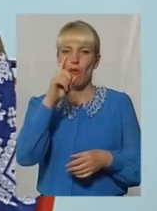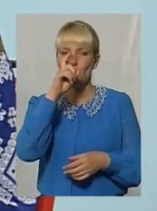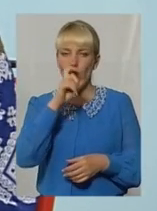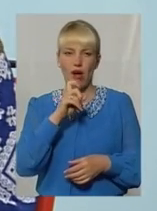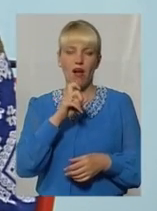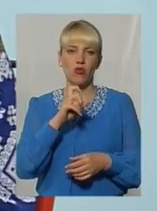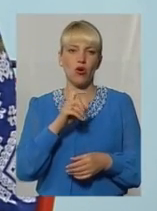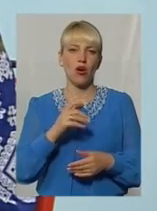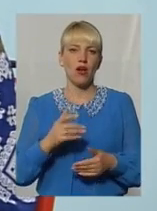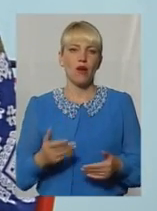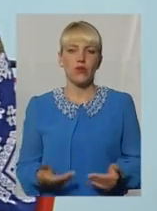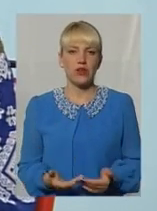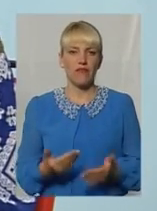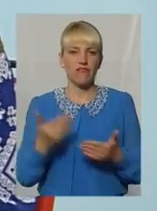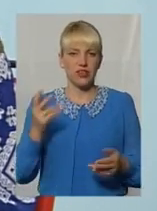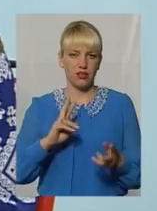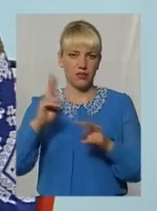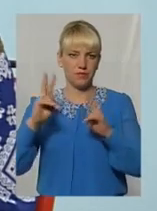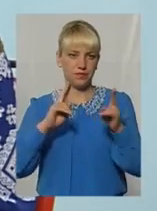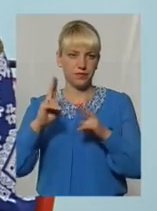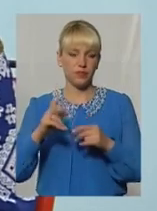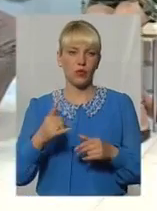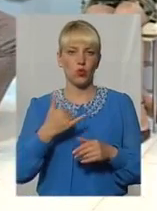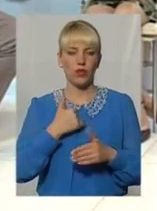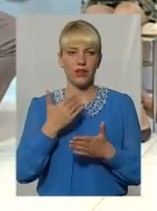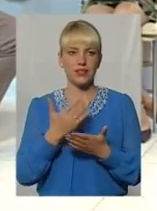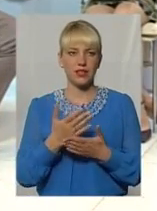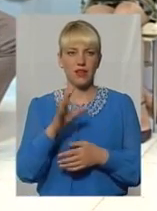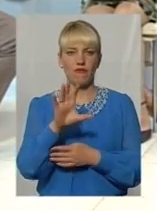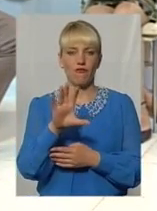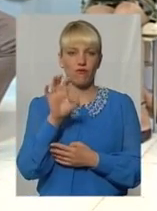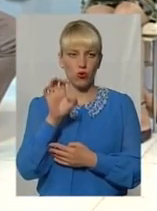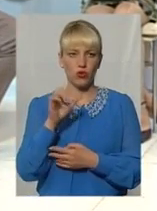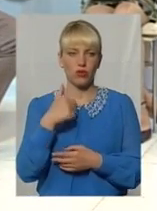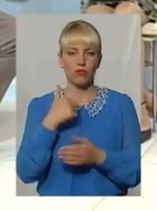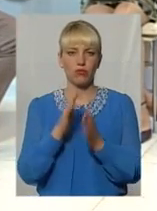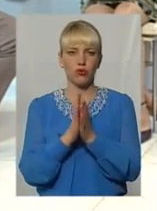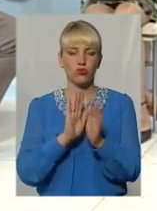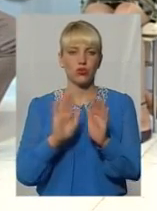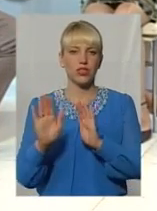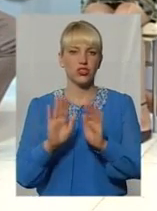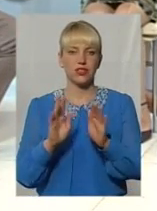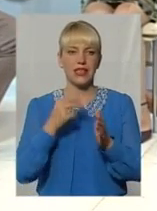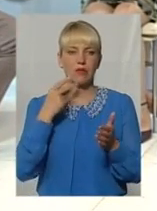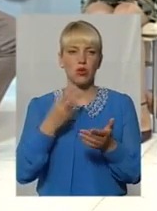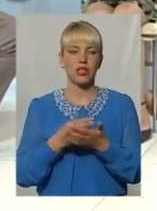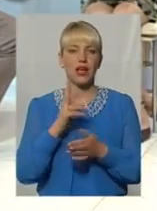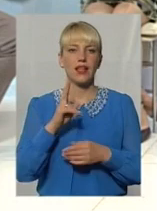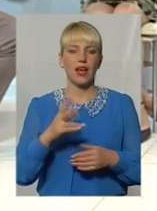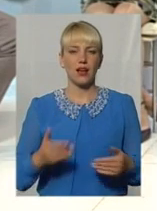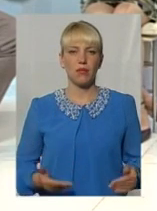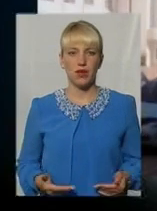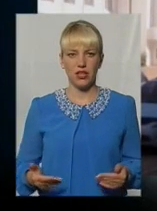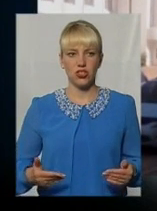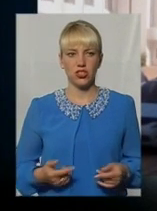тому в такий спосіб проведено… У нас є фото, я прошу режисера показати, як пережили,